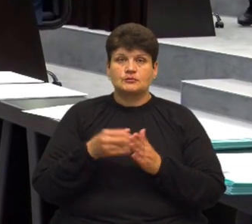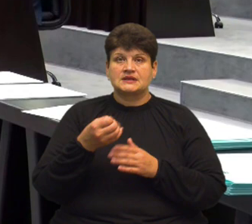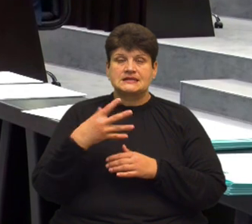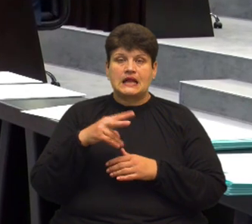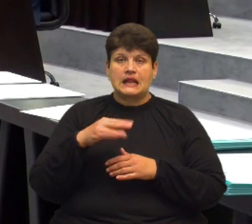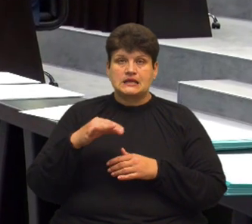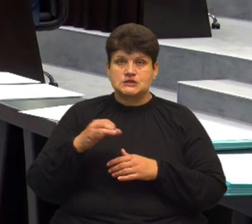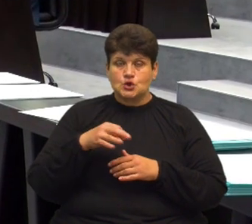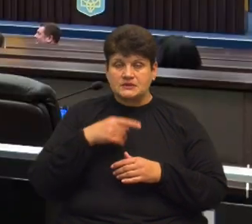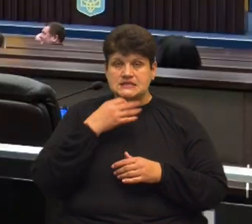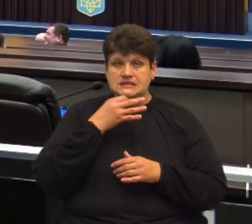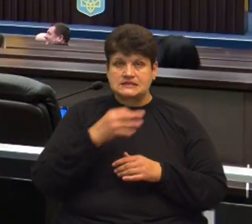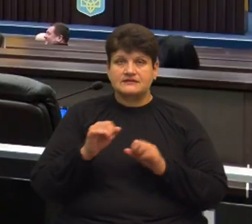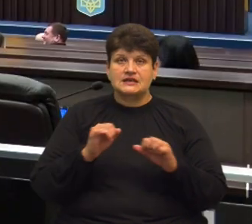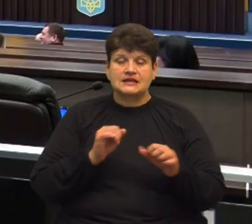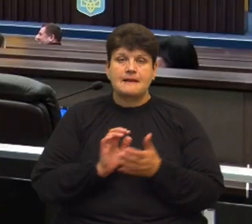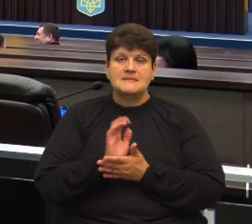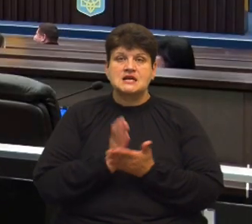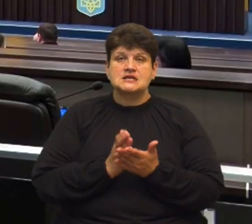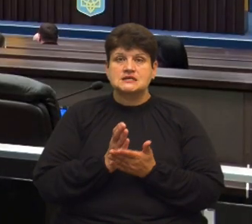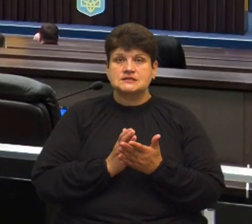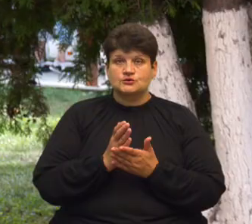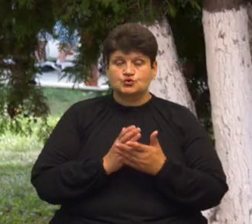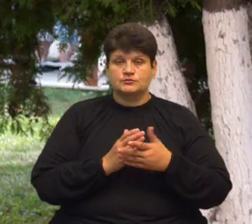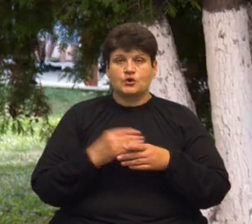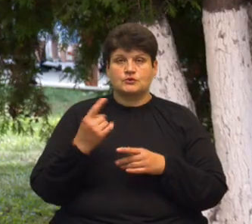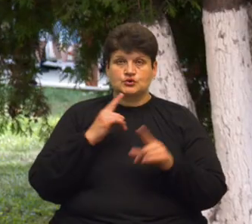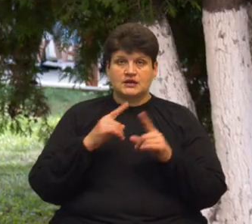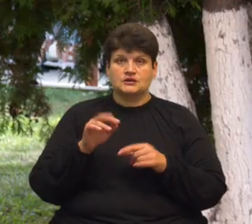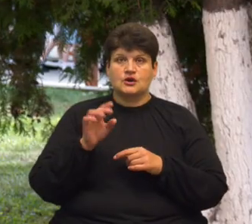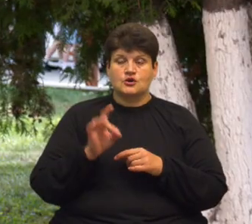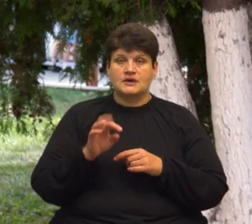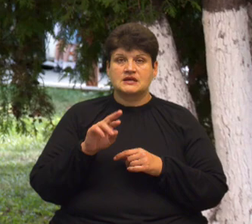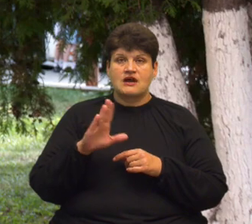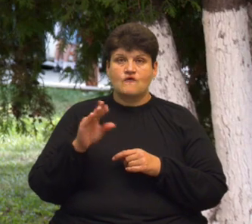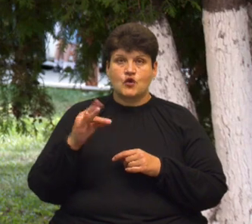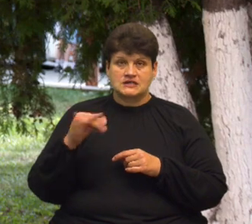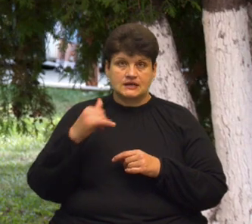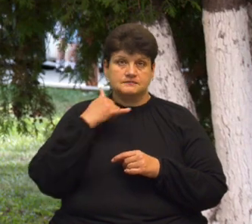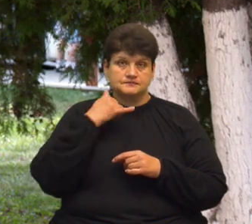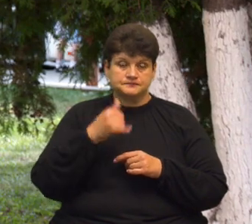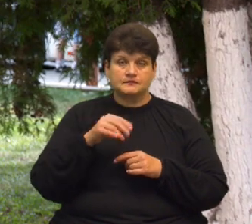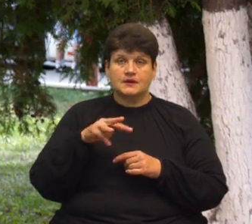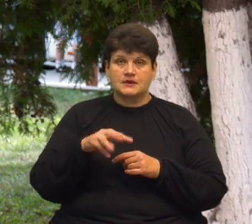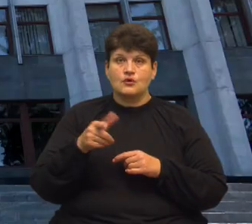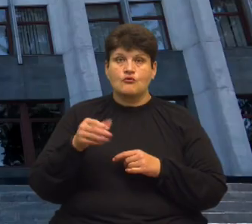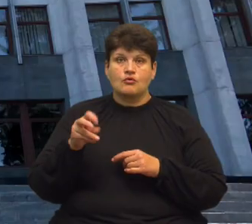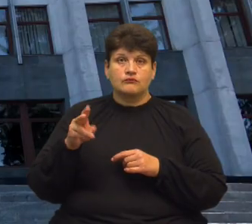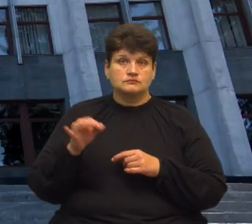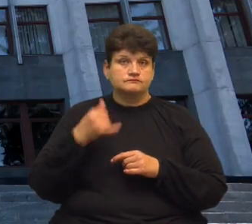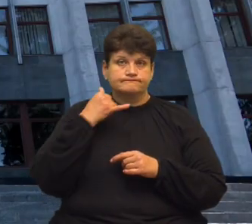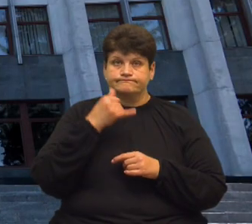камеру розпові керівник пресслужби обласної ради Роман Яборський. Ми телефонували до Михайла Головка, він не відповідає.